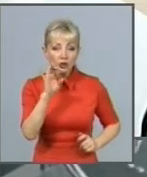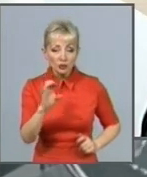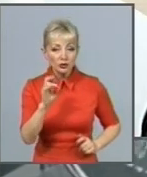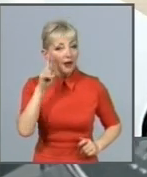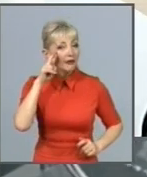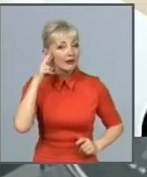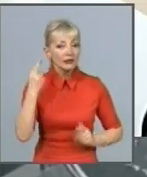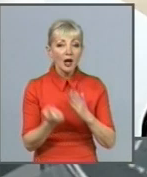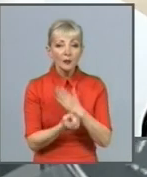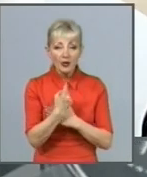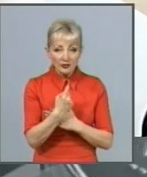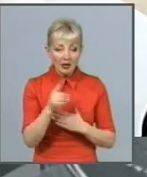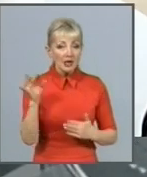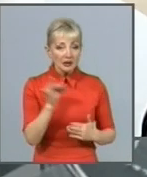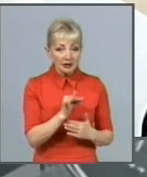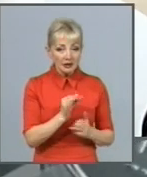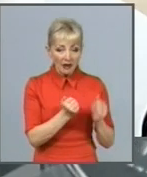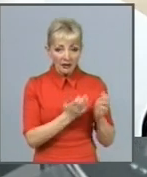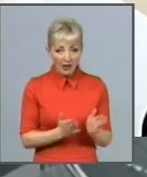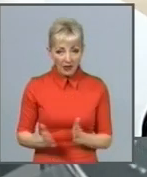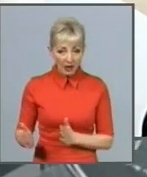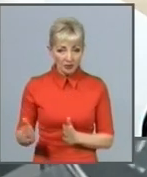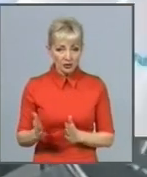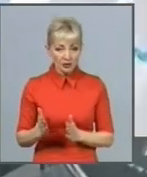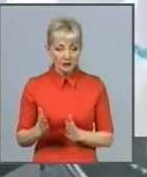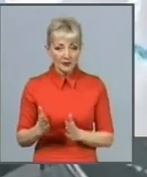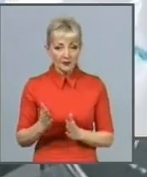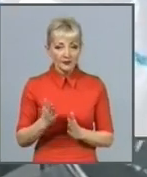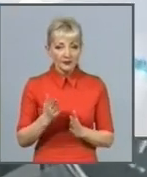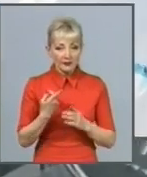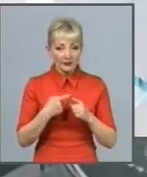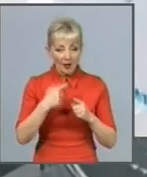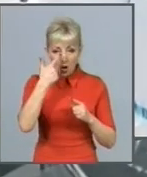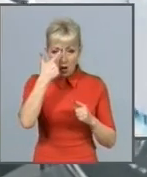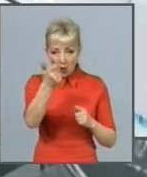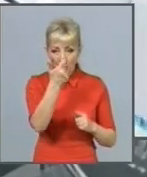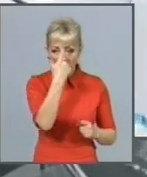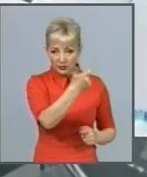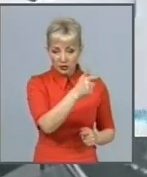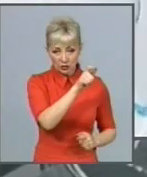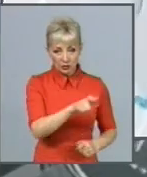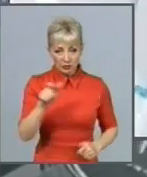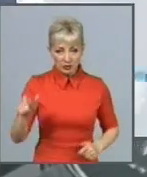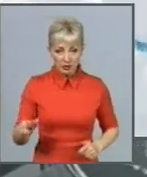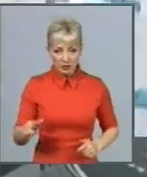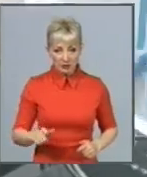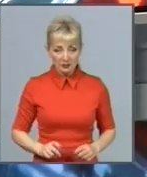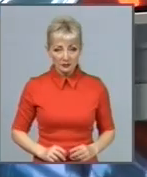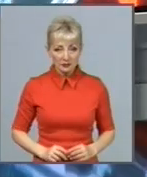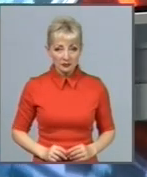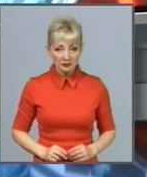Налагоджено систему епідемічних оповіщень. Ігор Бескровний та Євген Клочко, Харківські Звістя.